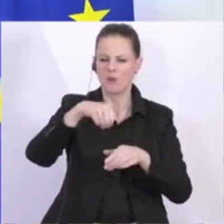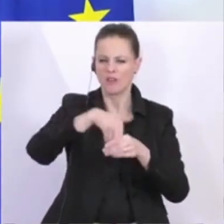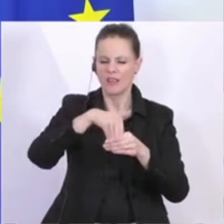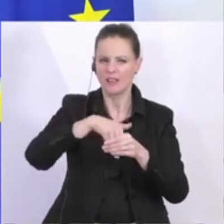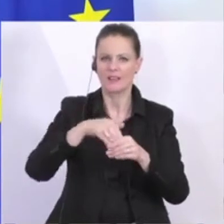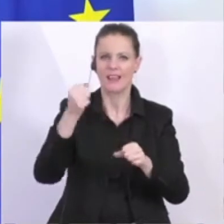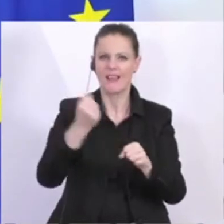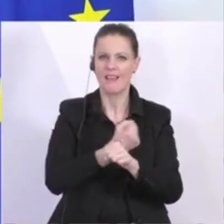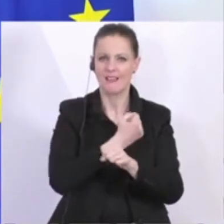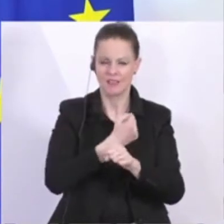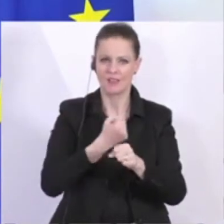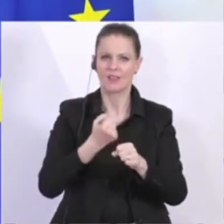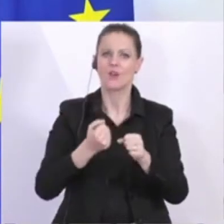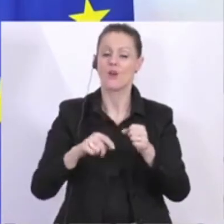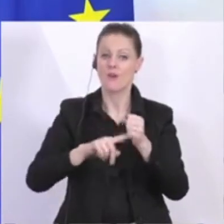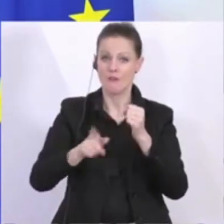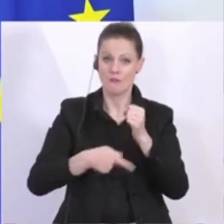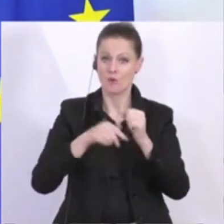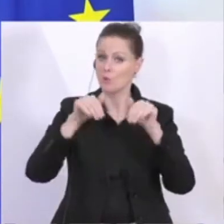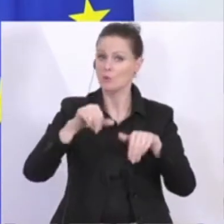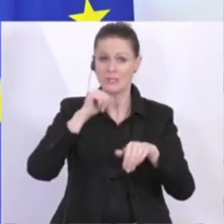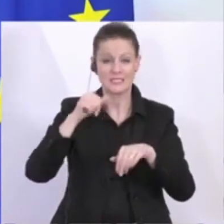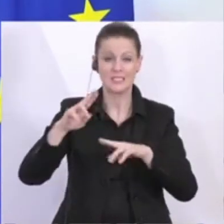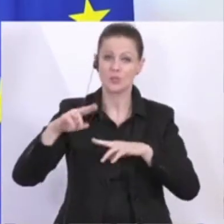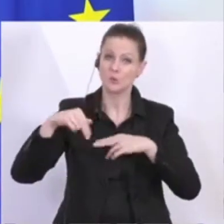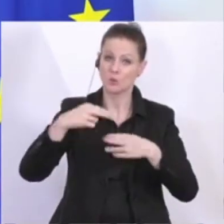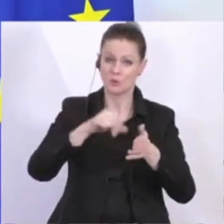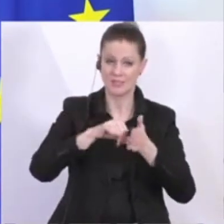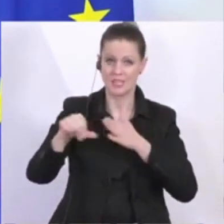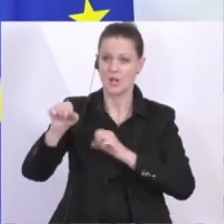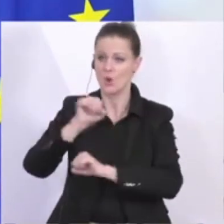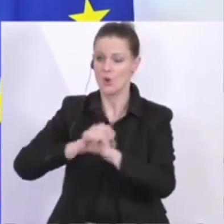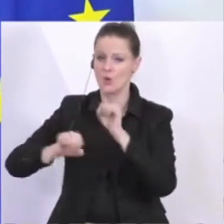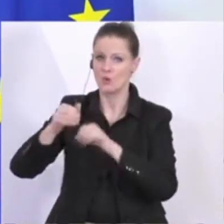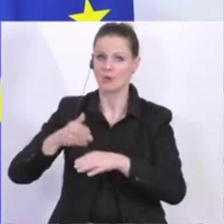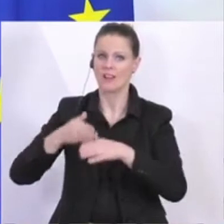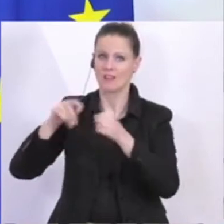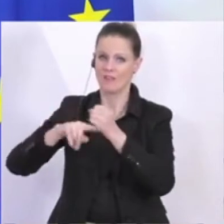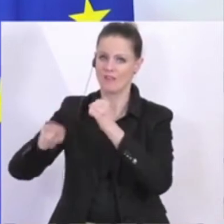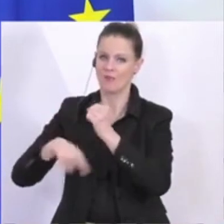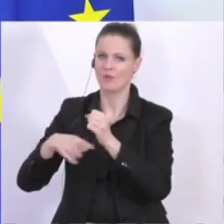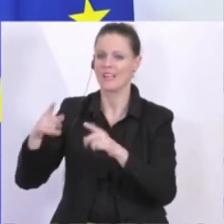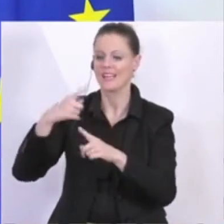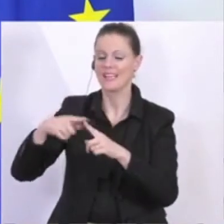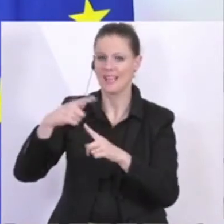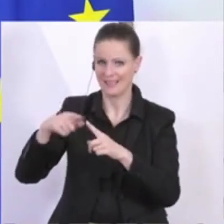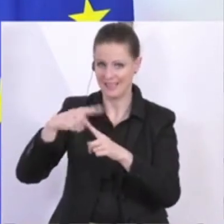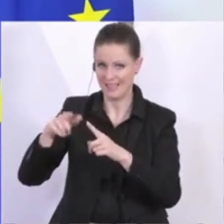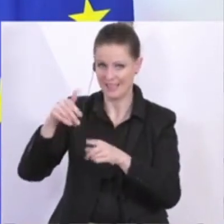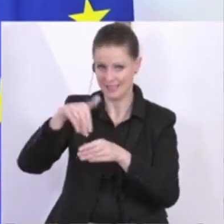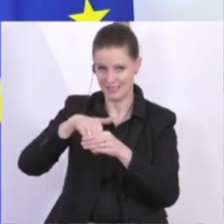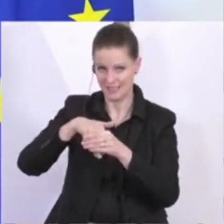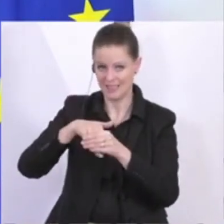es Direktzahlungen, die nicht zurückgezahlt werden müssen. Im Nothilfefonds sind es eben Kredite, wo nur jene Teile